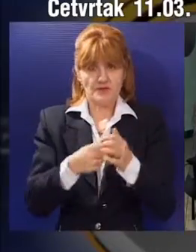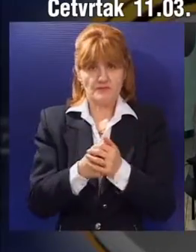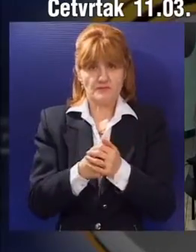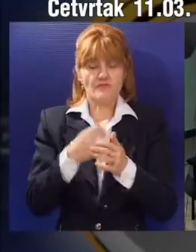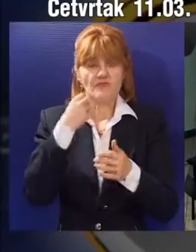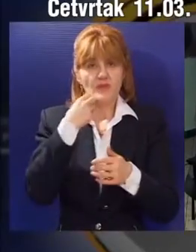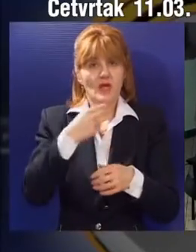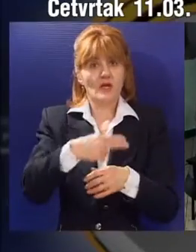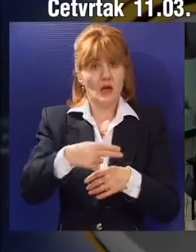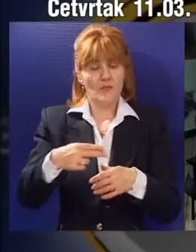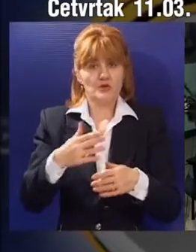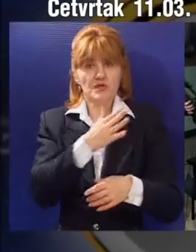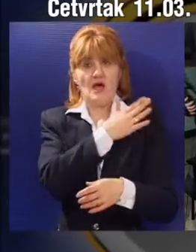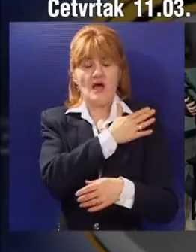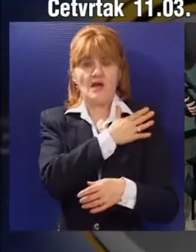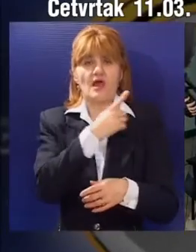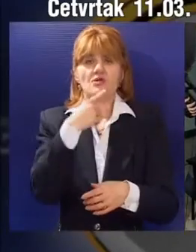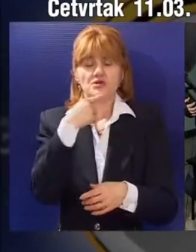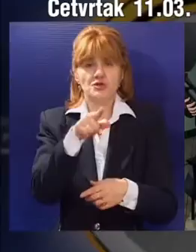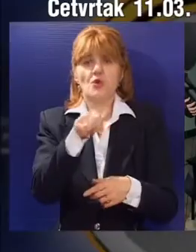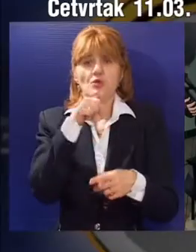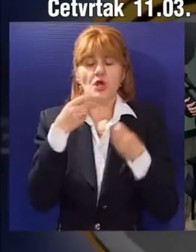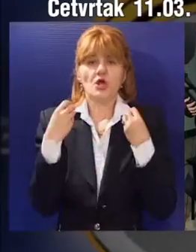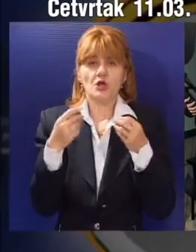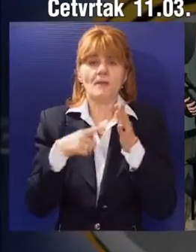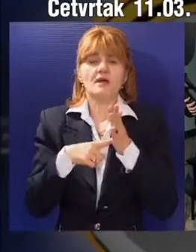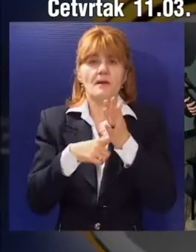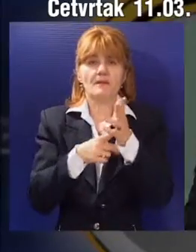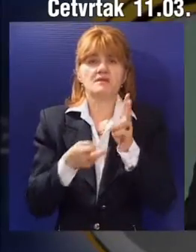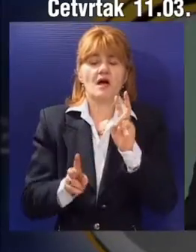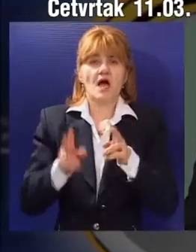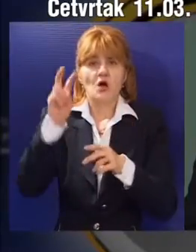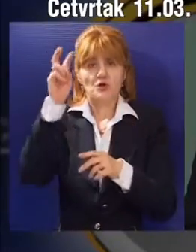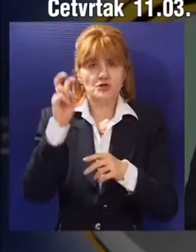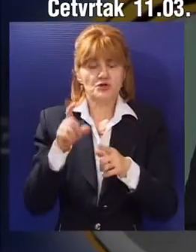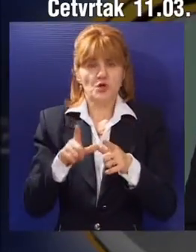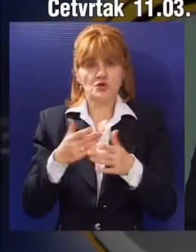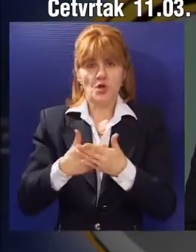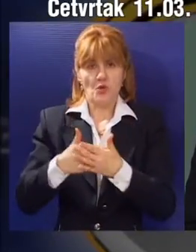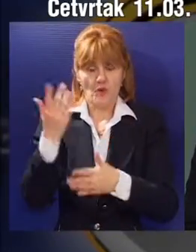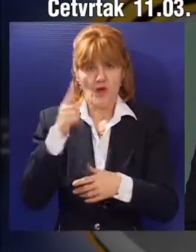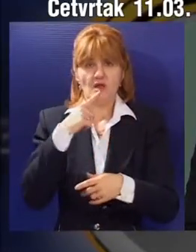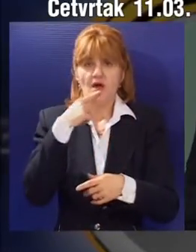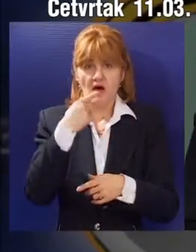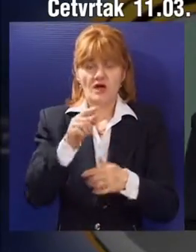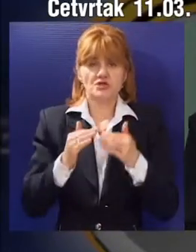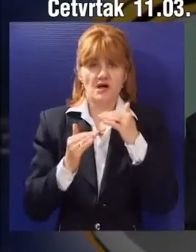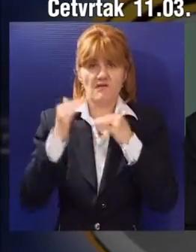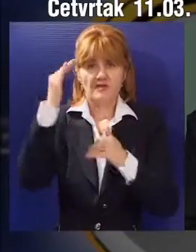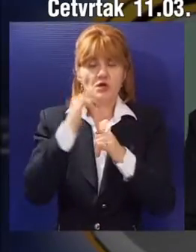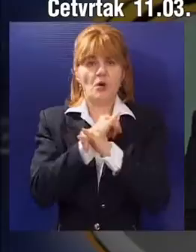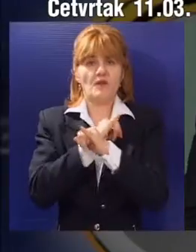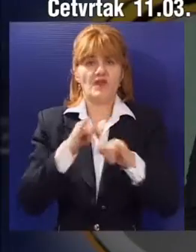Prilikom potpisivanja kolektivnih ugovora, gradonačalnik je istakao da je to dobar primer nastavka socijalnog dijaloga u gradu, za koji kaže da je na